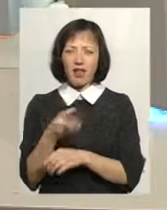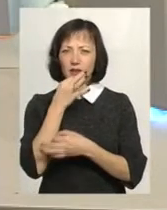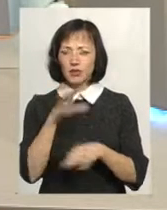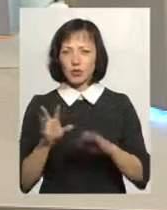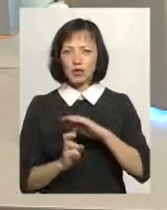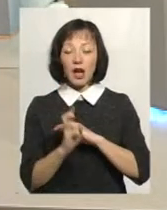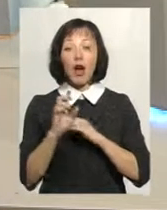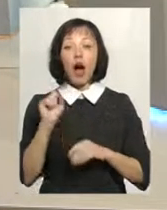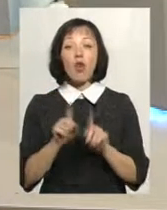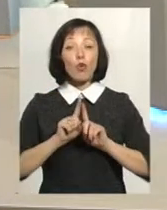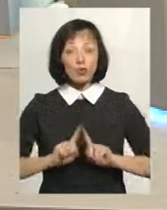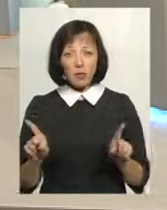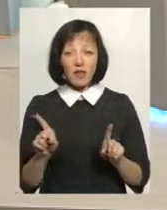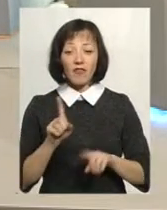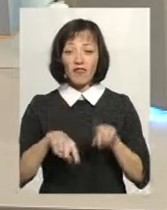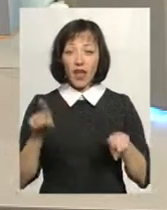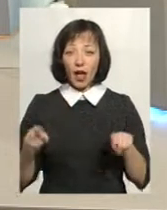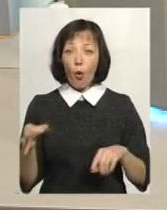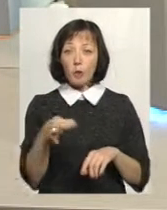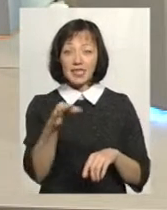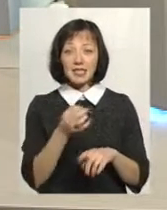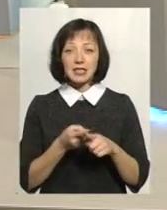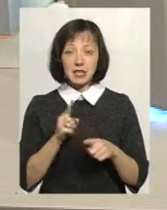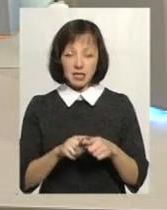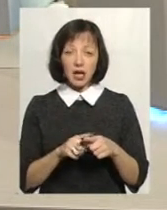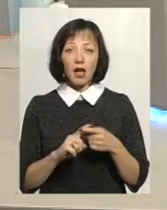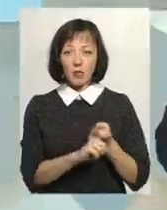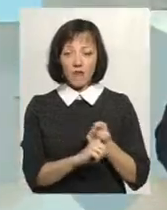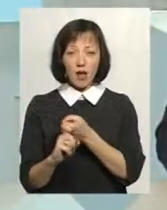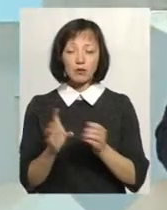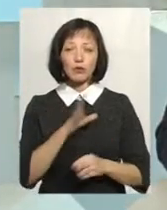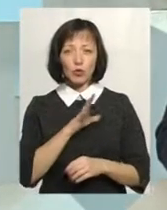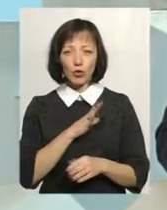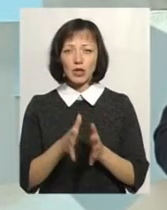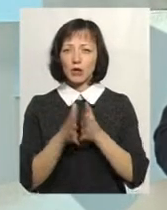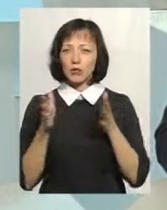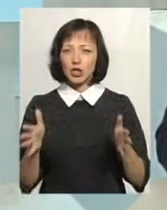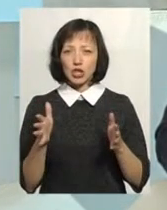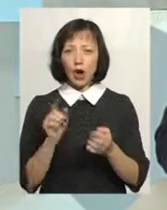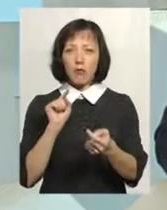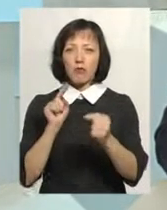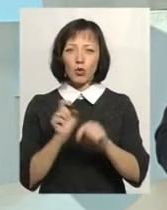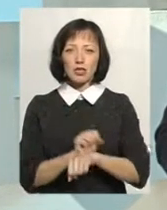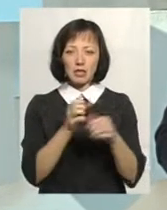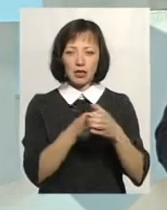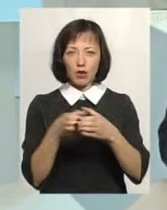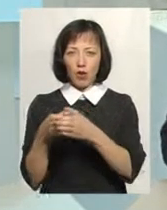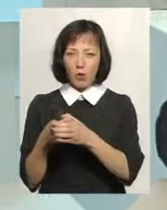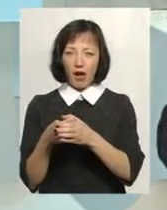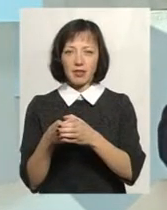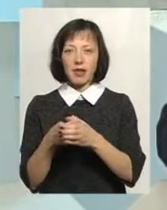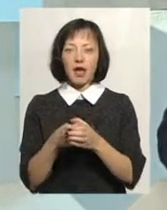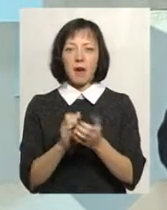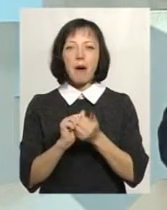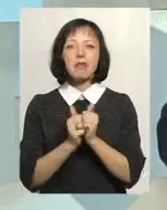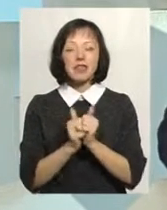але особливо дійсно в деяких областях це торкалося найбільше протестантських і евангельських громад. Я